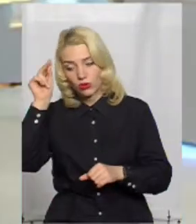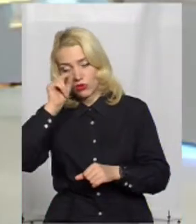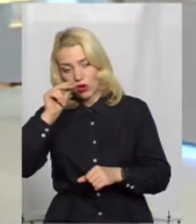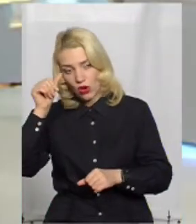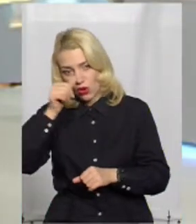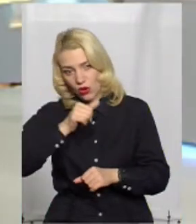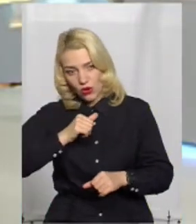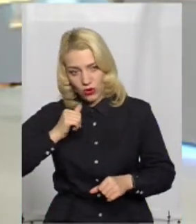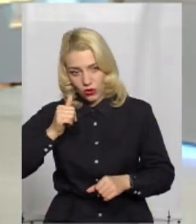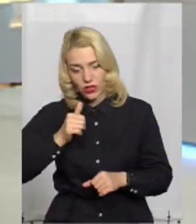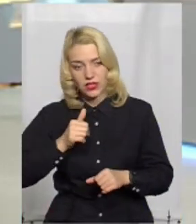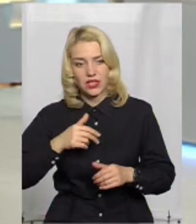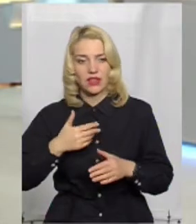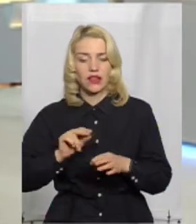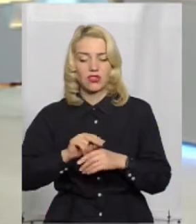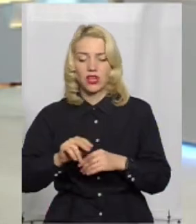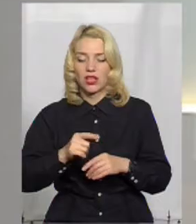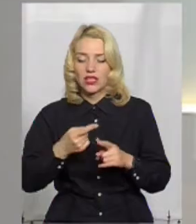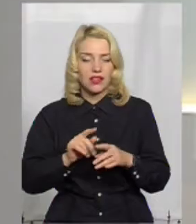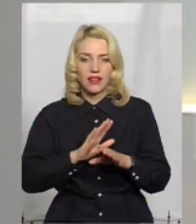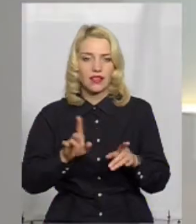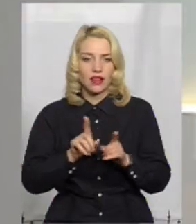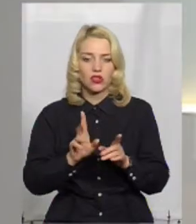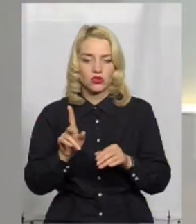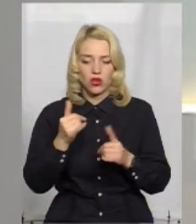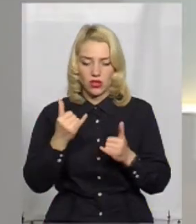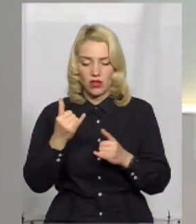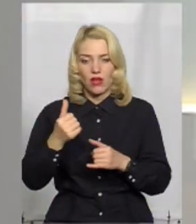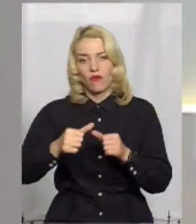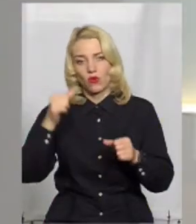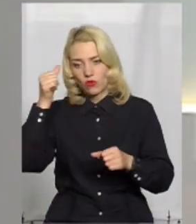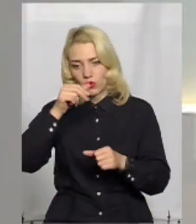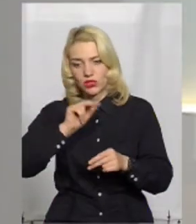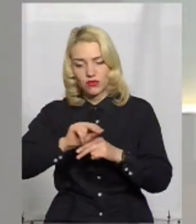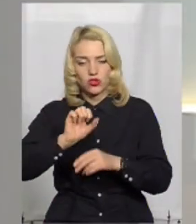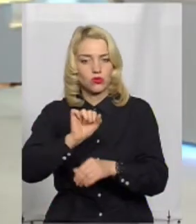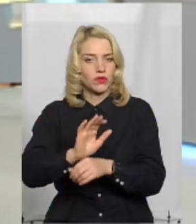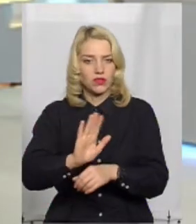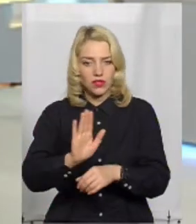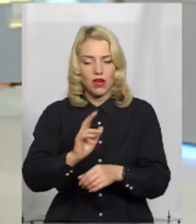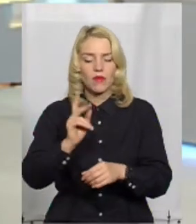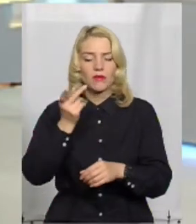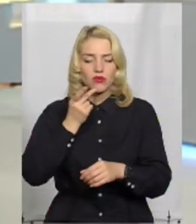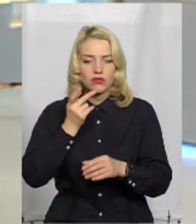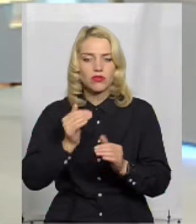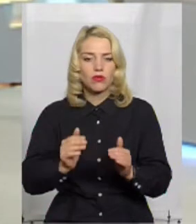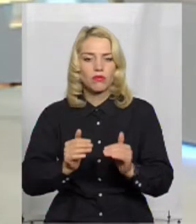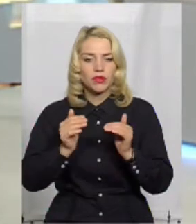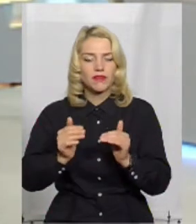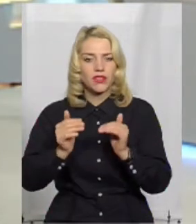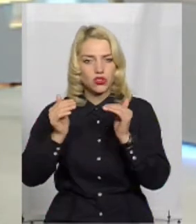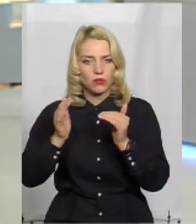не такого, що навчили і зупинялися. постійно все-таки намагаємося ще підвищувати кваліфікацію.